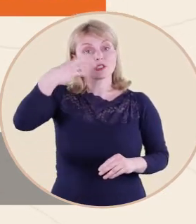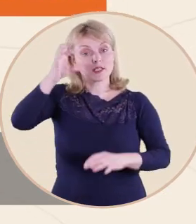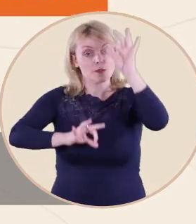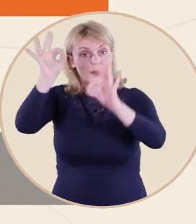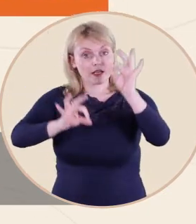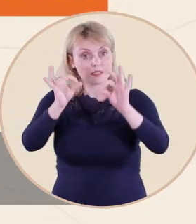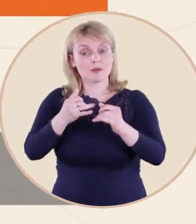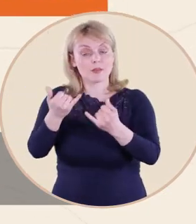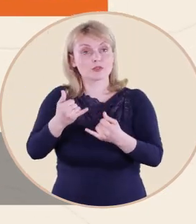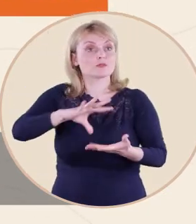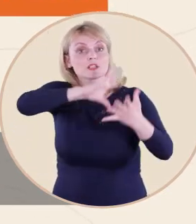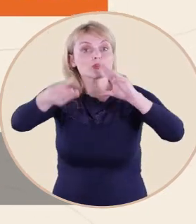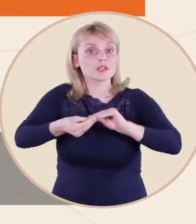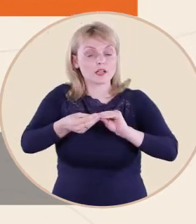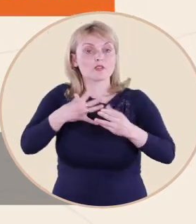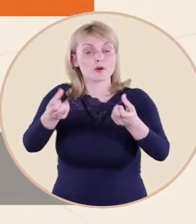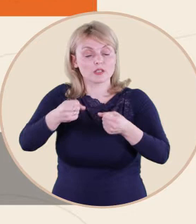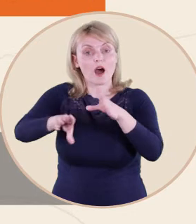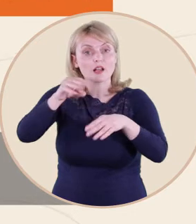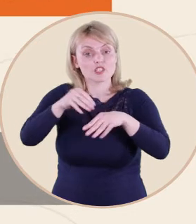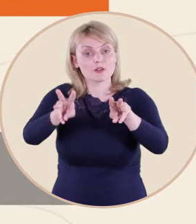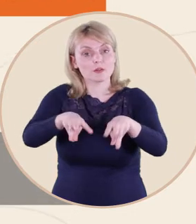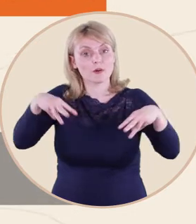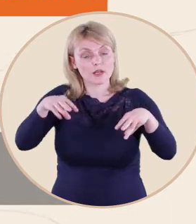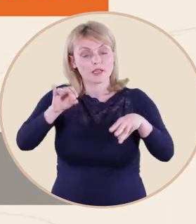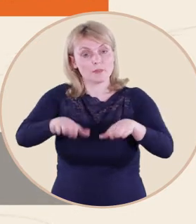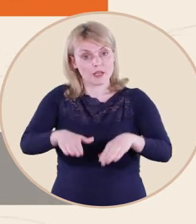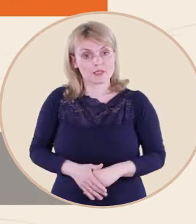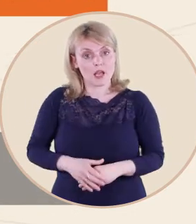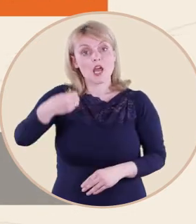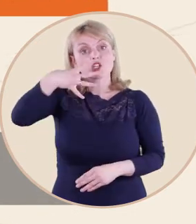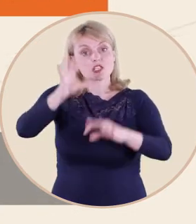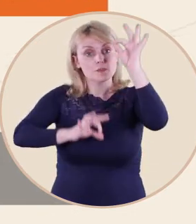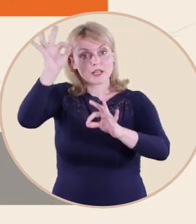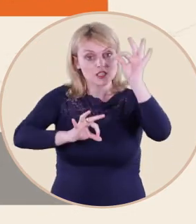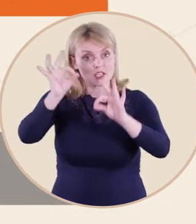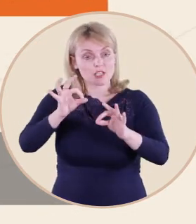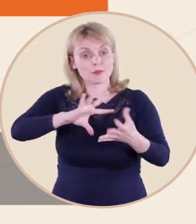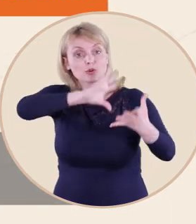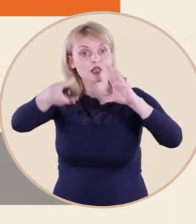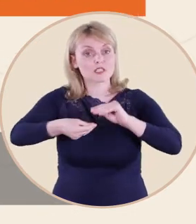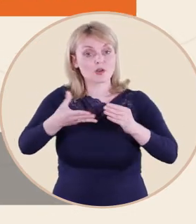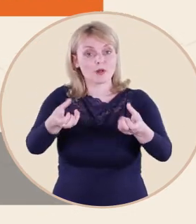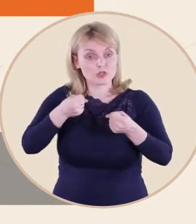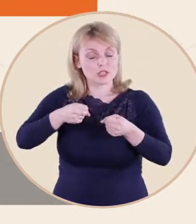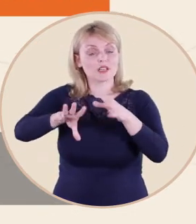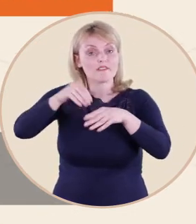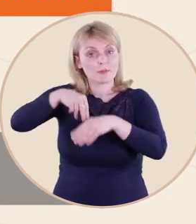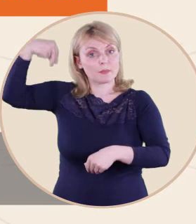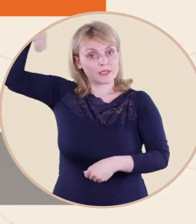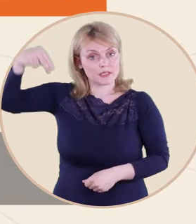locale. 15% pentru rezultatele obținute la scrutinul prezidențial. Câte 7,5% pentru